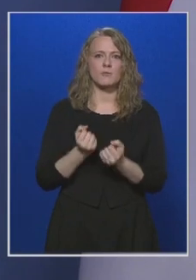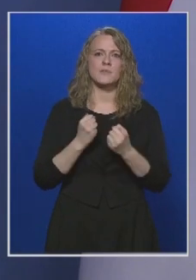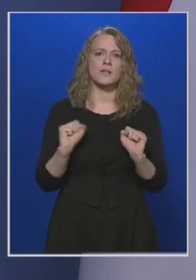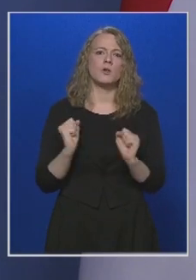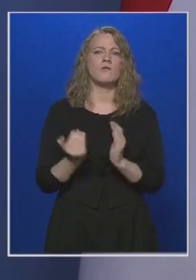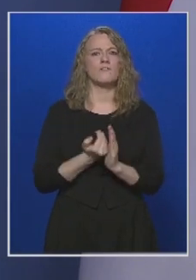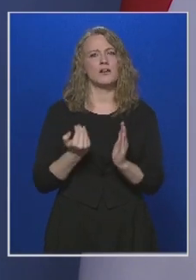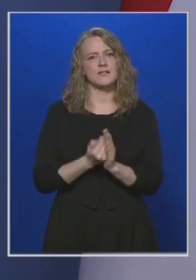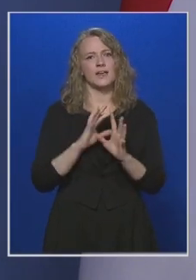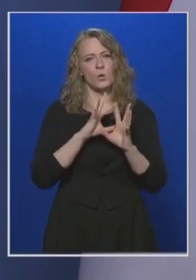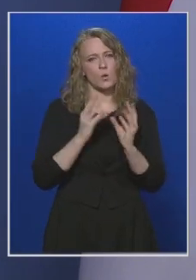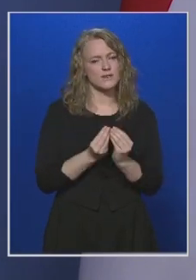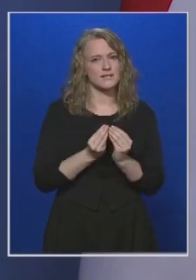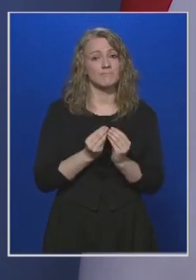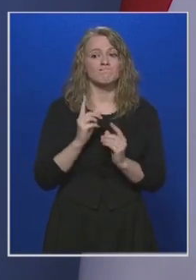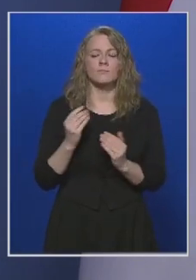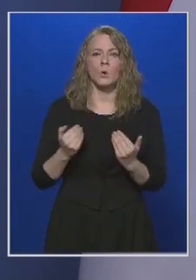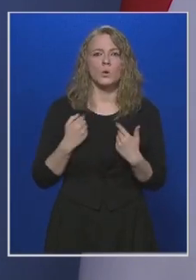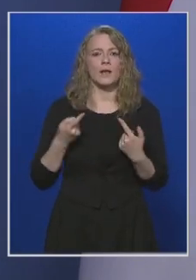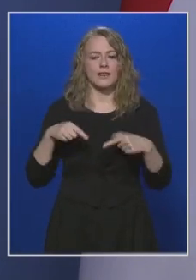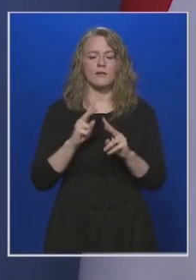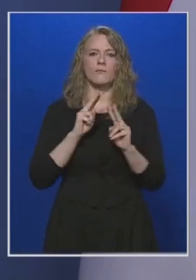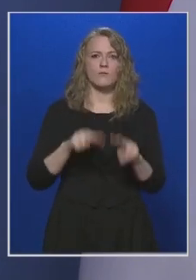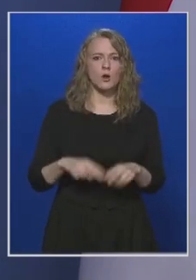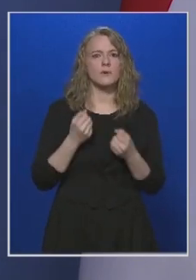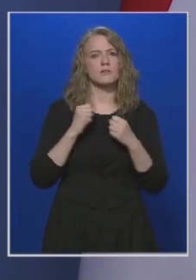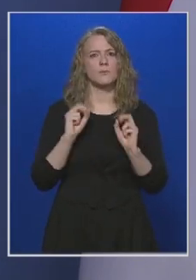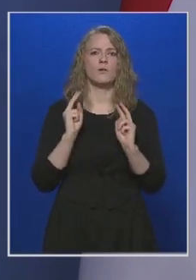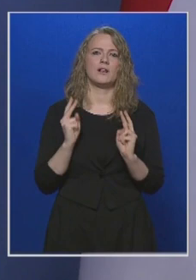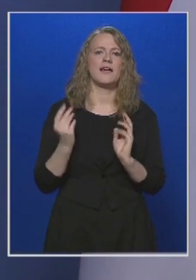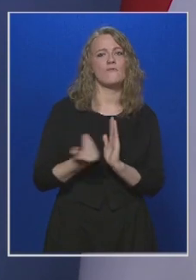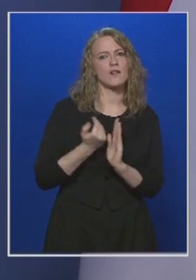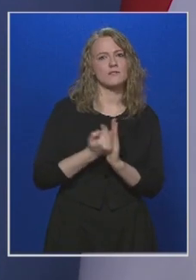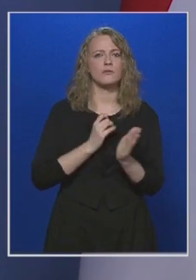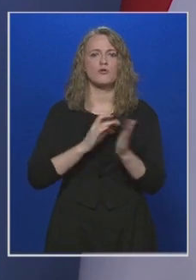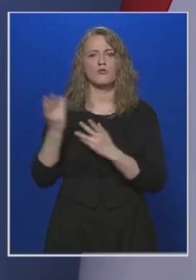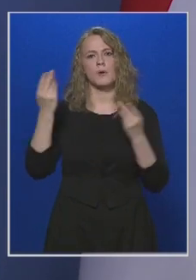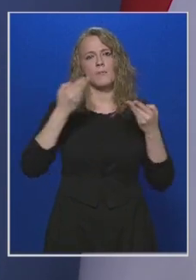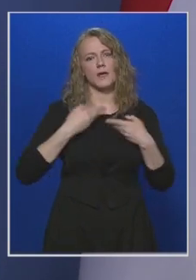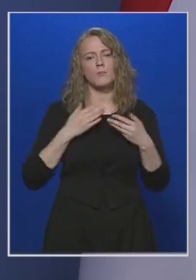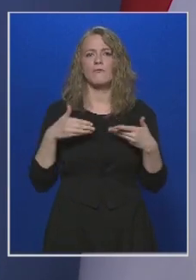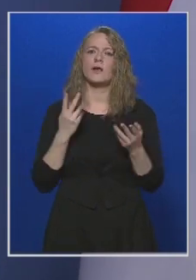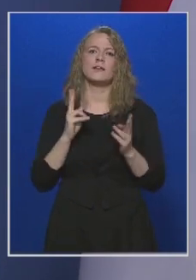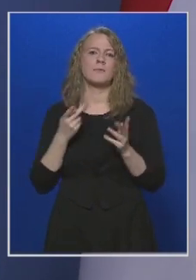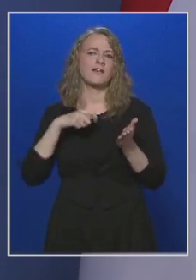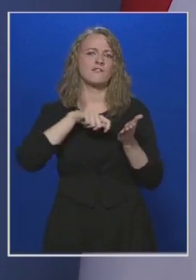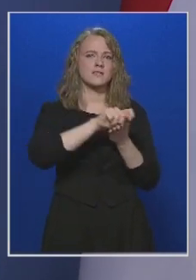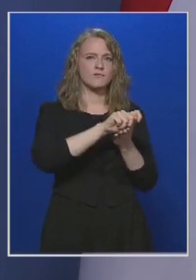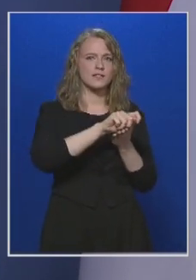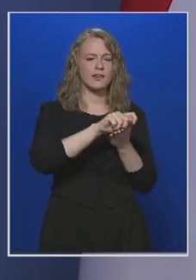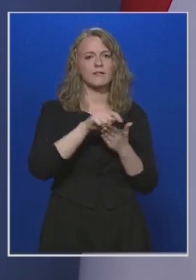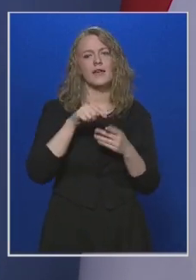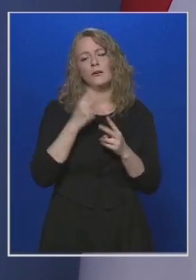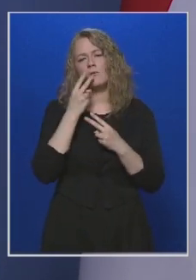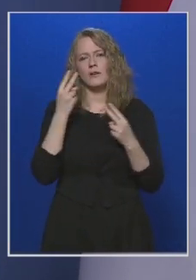felhasználható összeg. Annak is örülünk, hogy ha ezeket valóban szabadon fel lehet használni, gyorsabban megkapjuk, vagy éppen nem kell visszafizetni, és